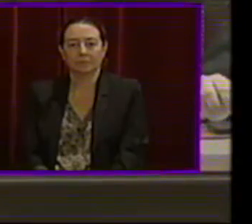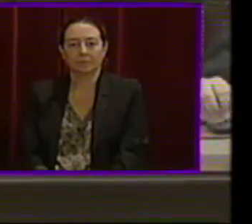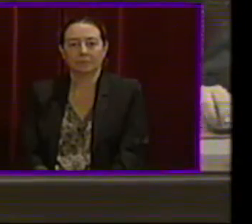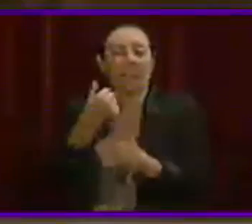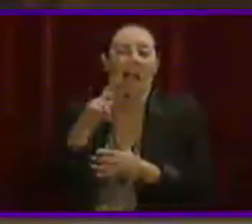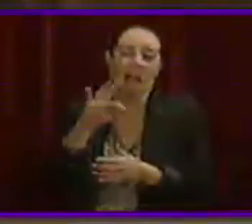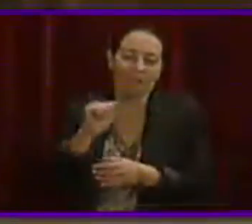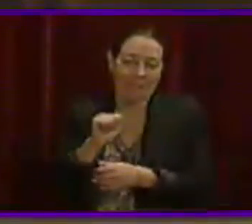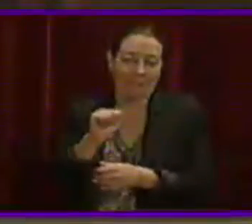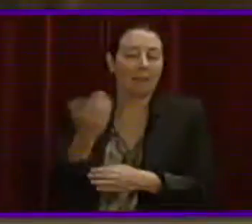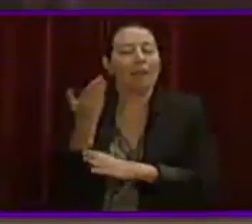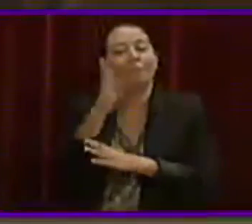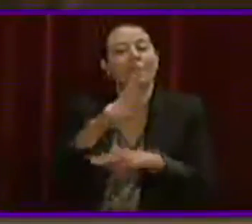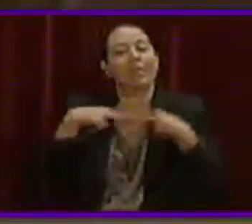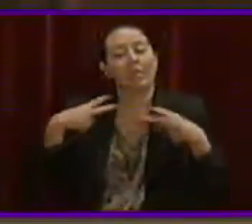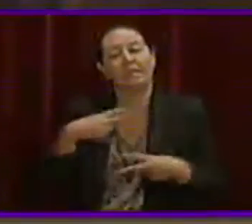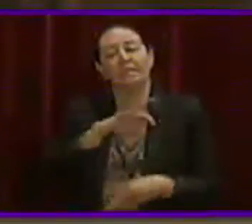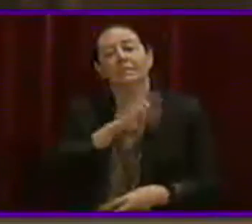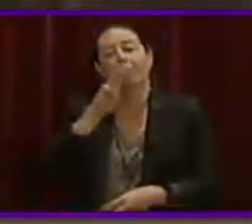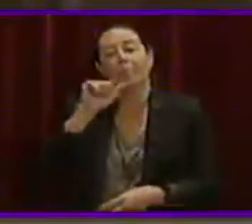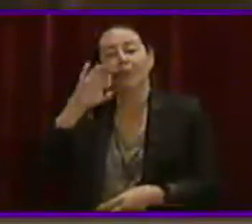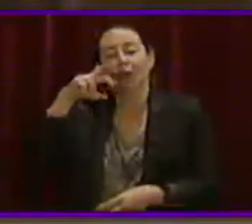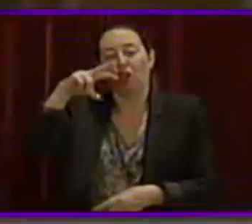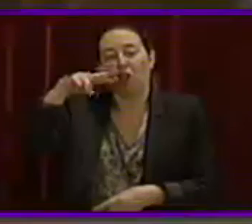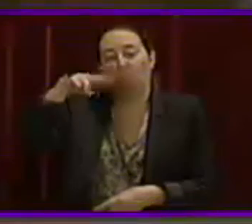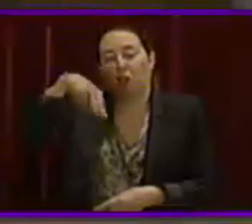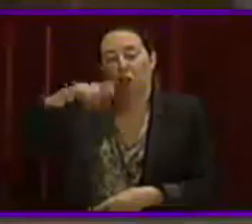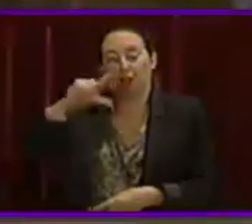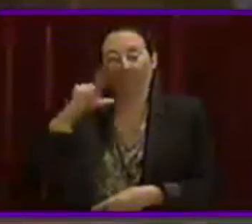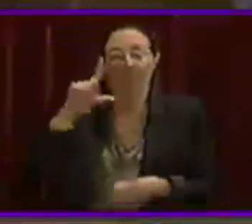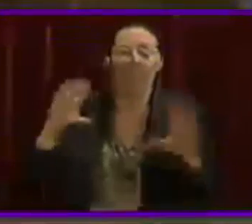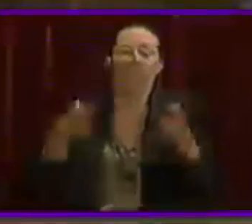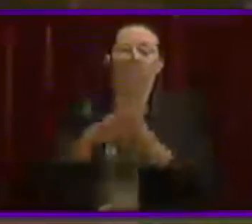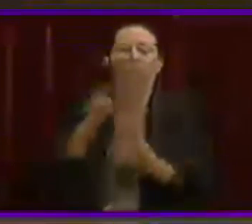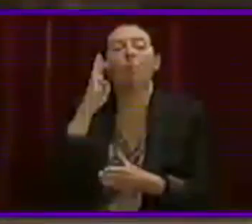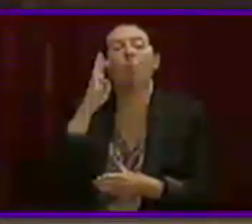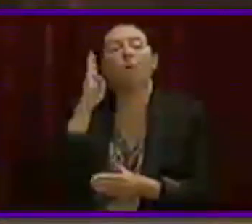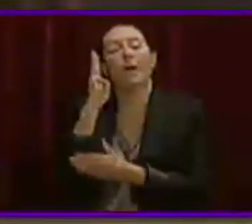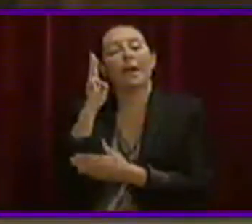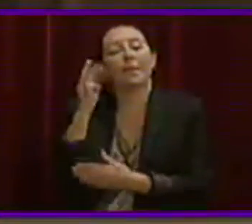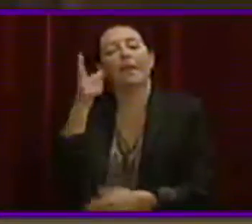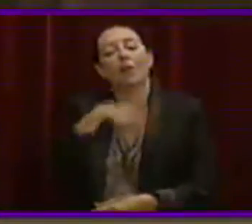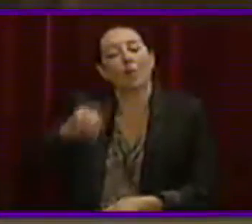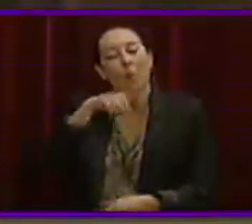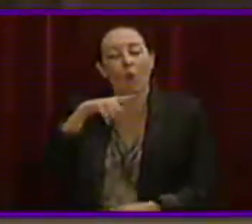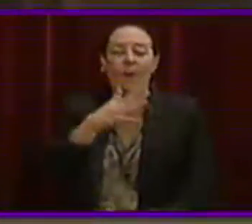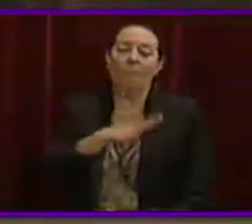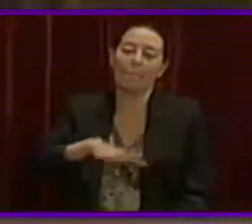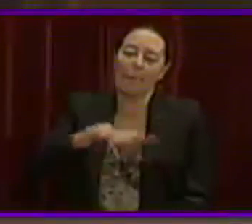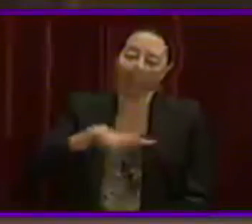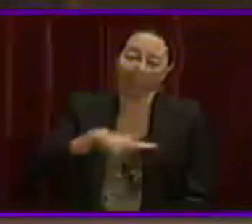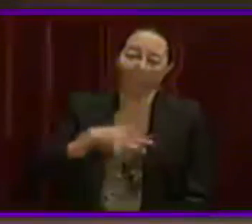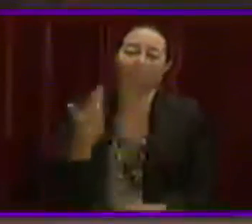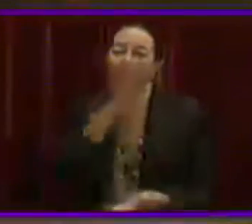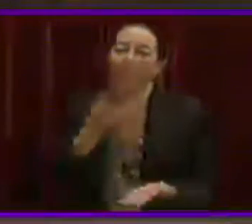El senyor Diputat, senyor Baltasar Damià Picornell i Lledó, del grup parlamentari Podem i Lledas. Té la paraula